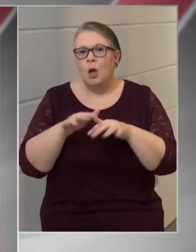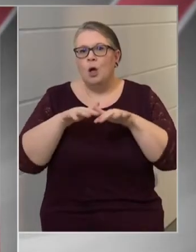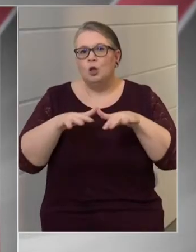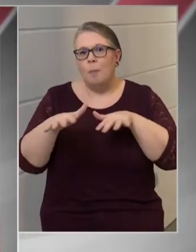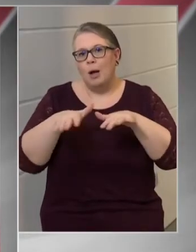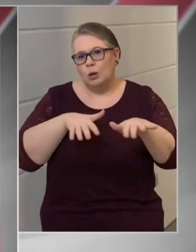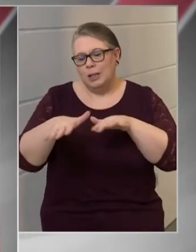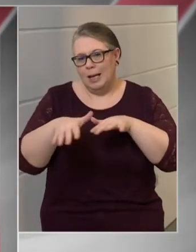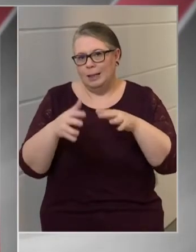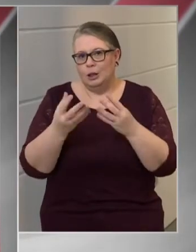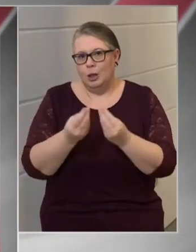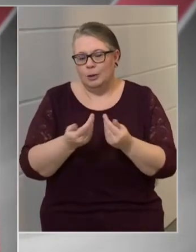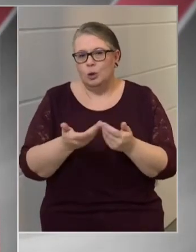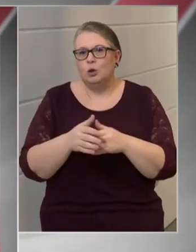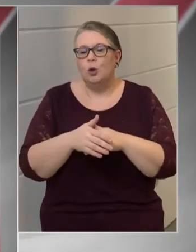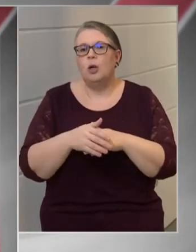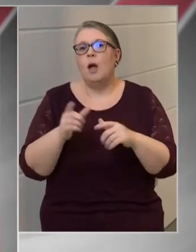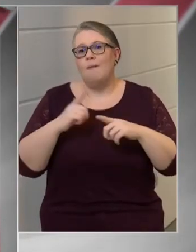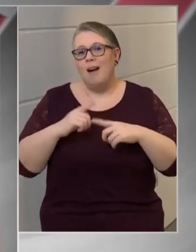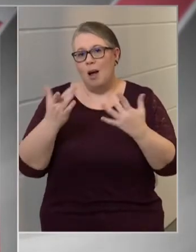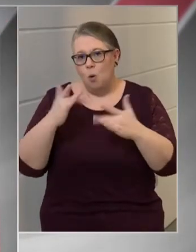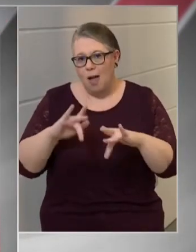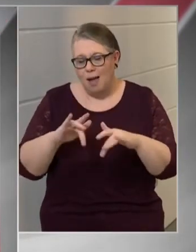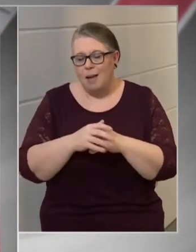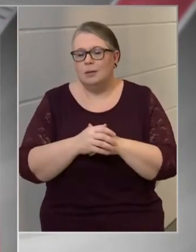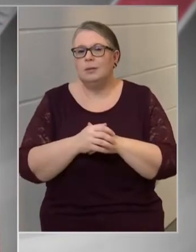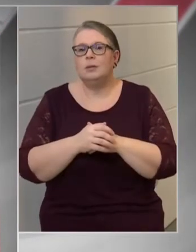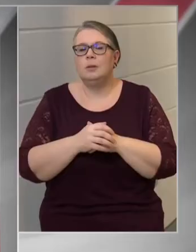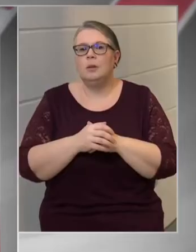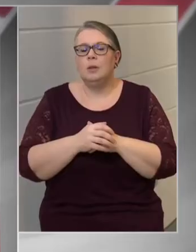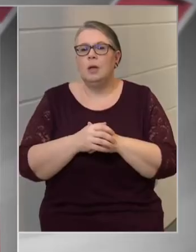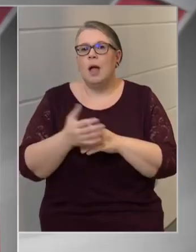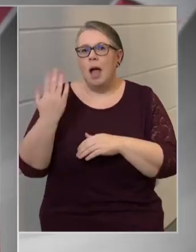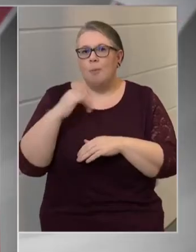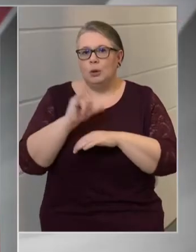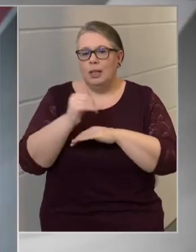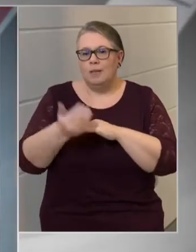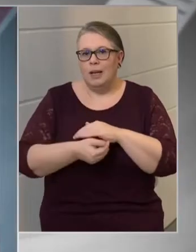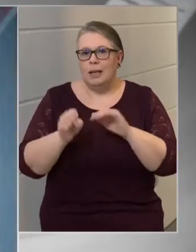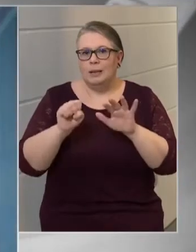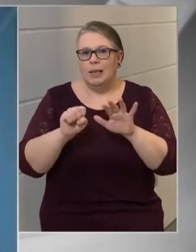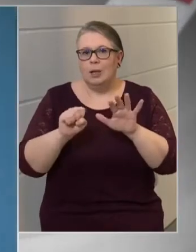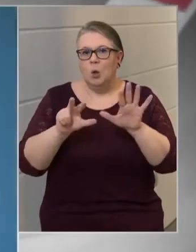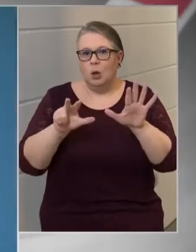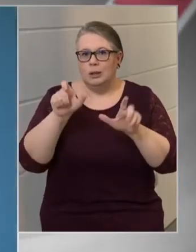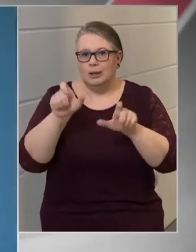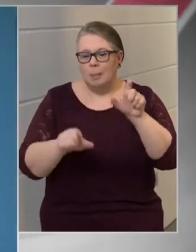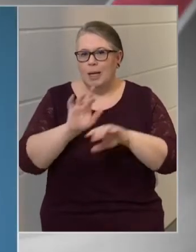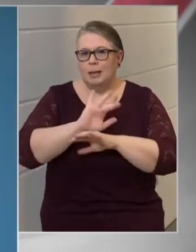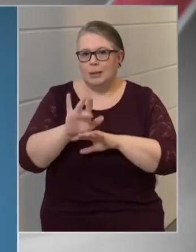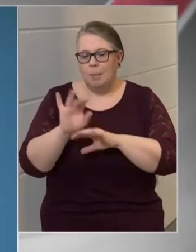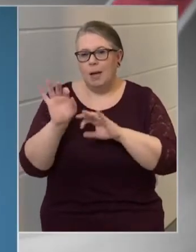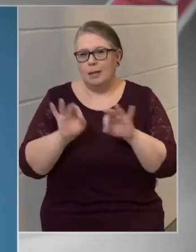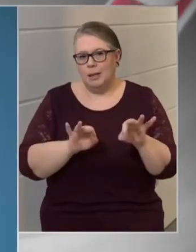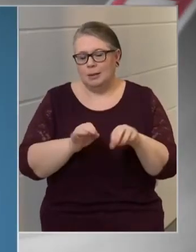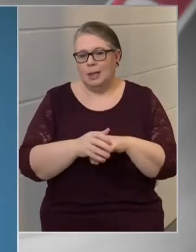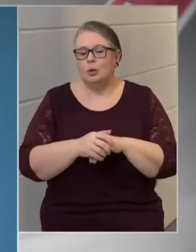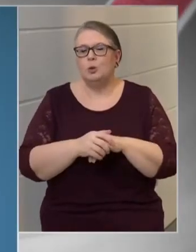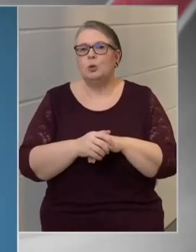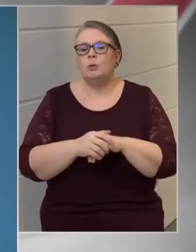tömegközlekedési eszközön, illetve a tömegközlekedési eszközök várakozó helyein az elmúlt hétvégén 18 személye szemben intézkedtünk.